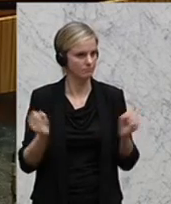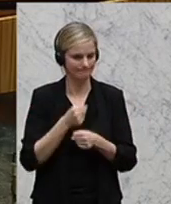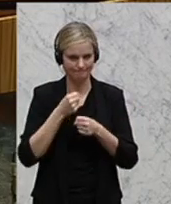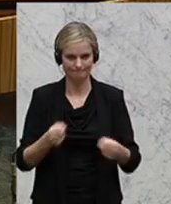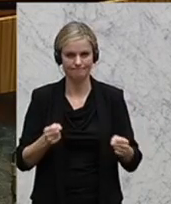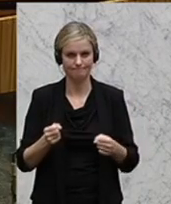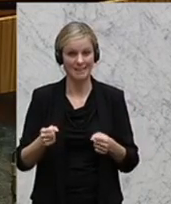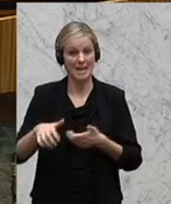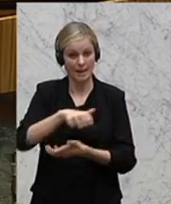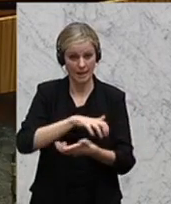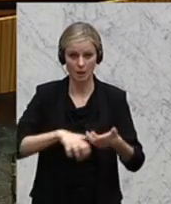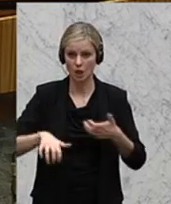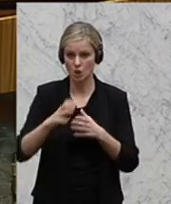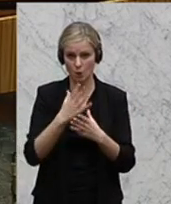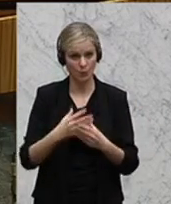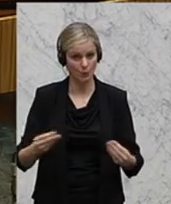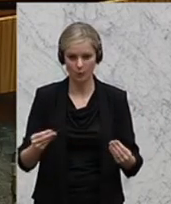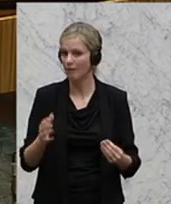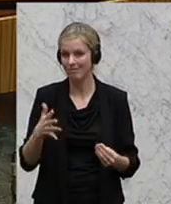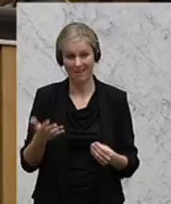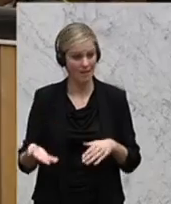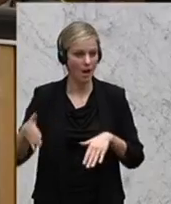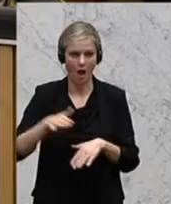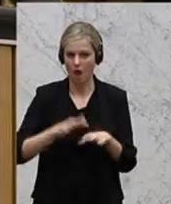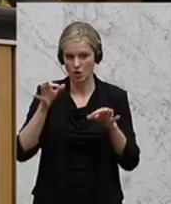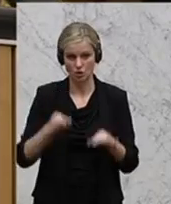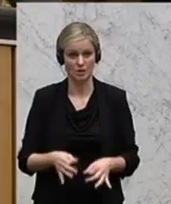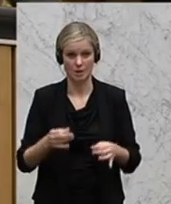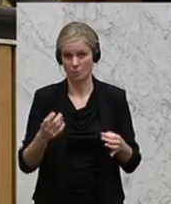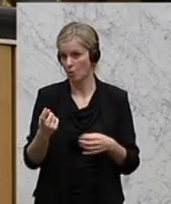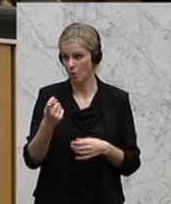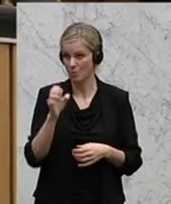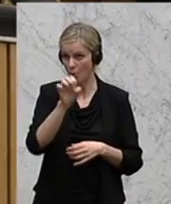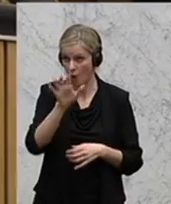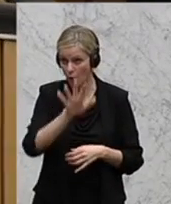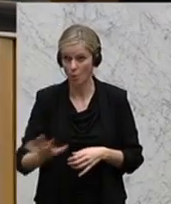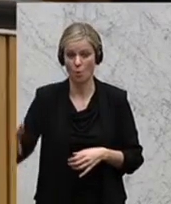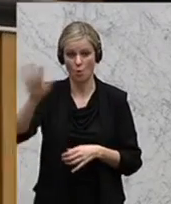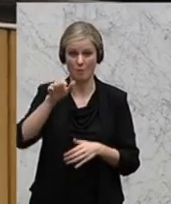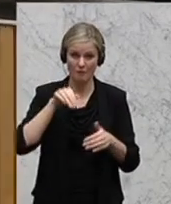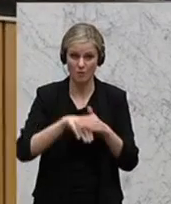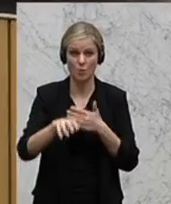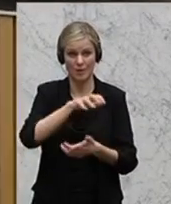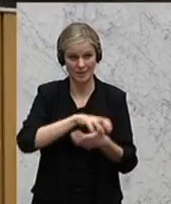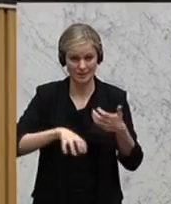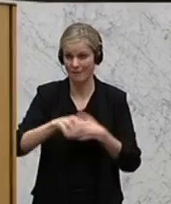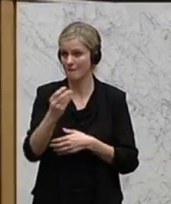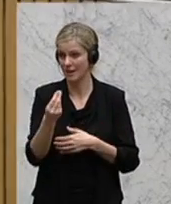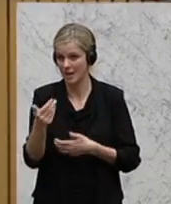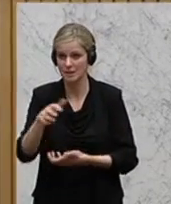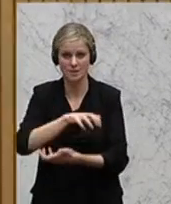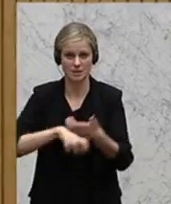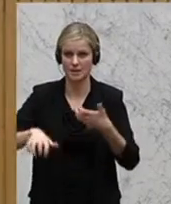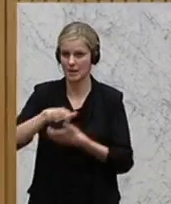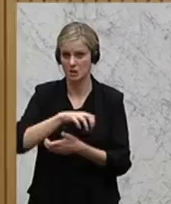Nichts deutet darauf hin, dass sich die Weltwirtschaft und die großen europäischen Krisen von der Flüchtlingskrise bis zur Finanzkrise